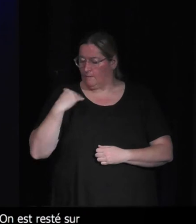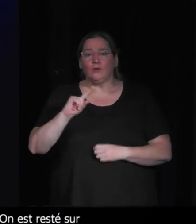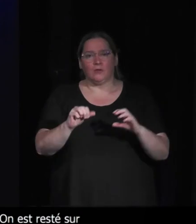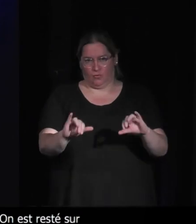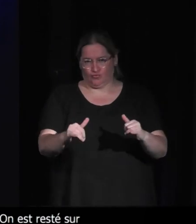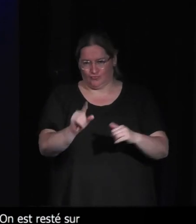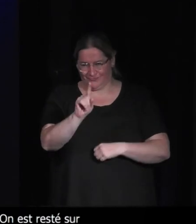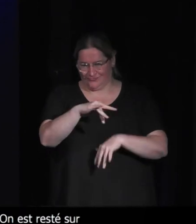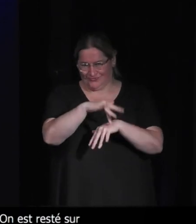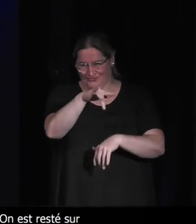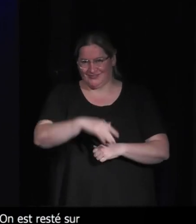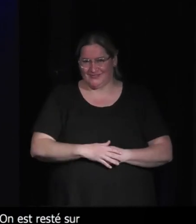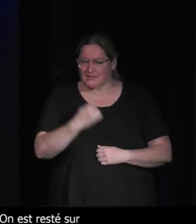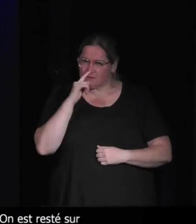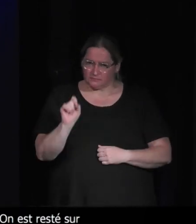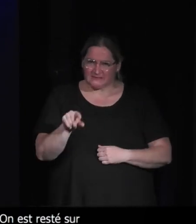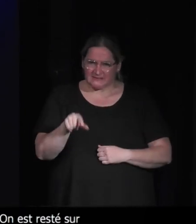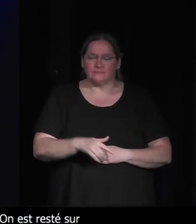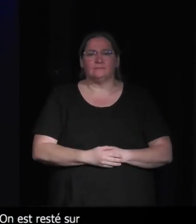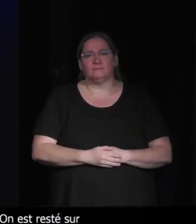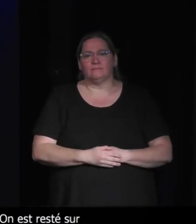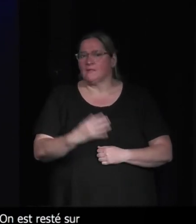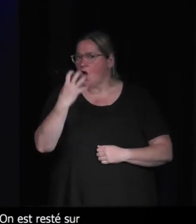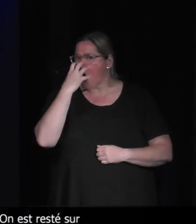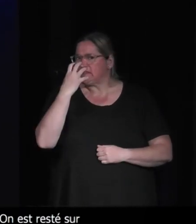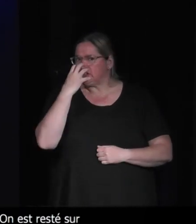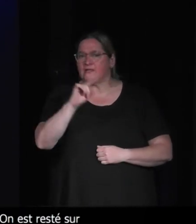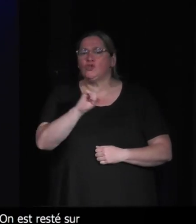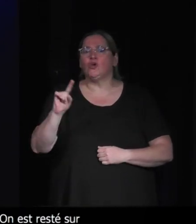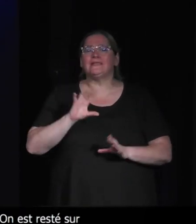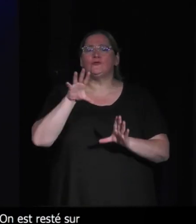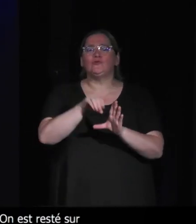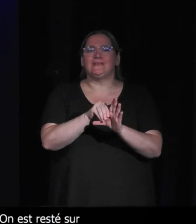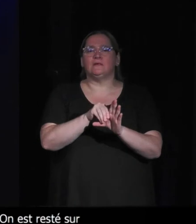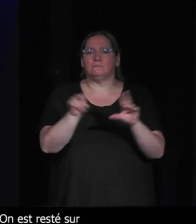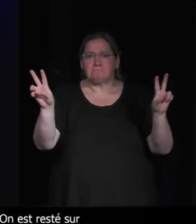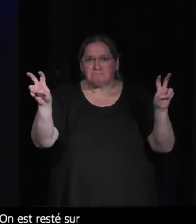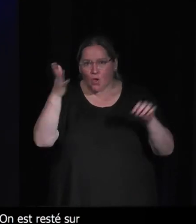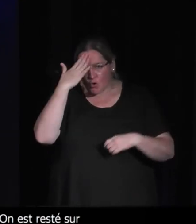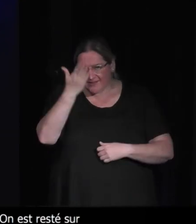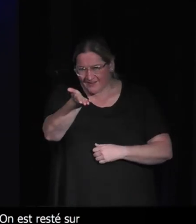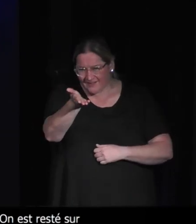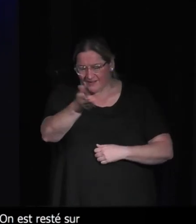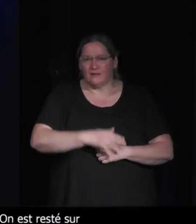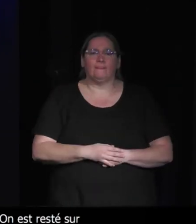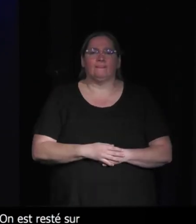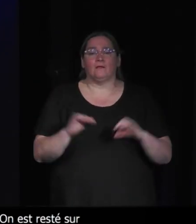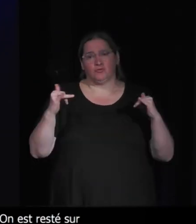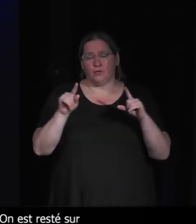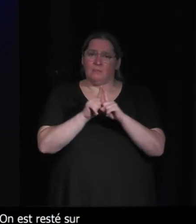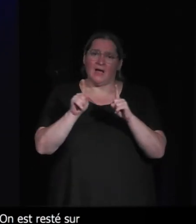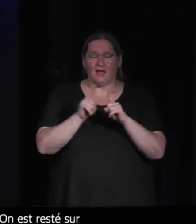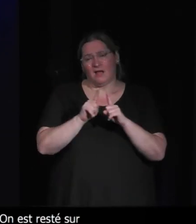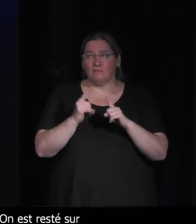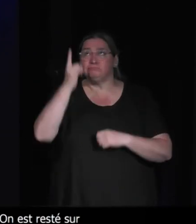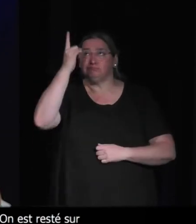et qui, je trouve, porté des questions de ce type qui est Oxygen Not Included. Je ne pas si ça vous dit quelque chose. Alors, jeu de colonisation spatiale,